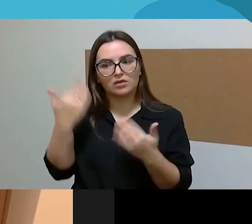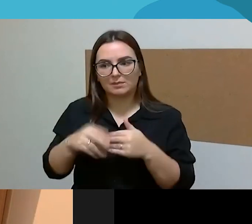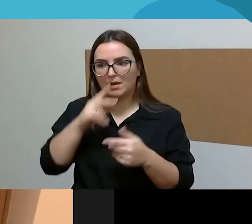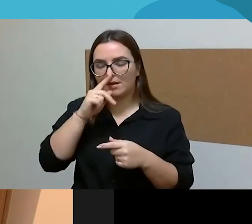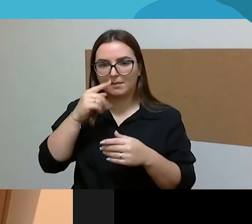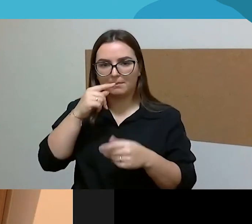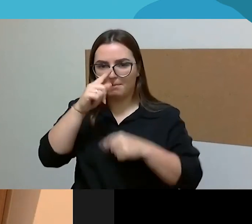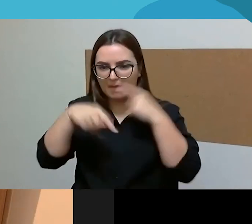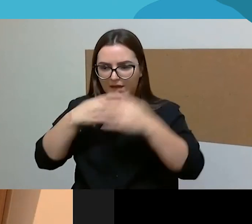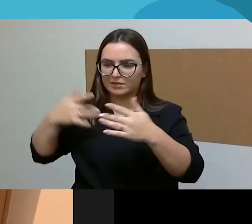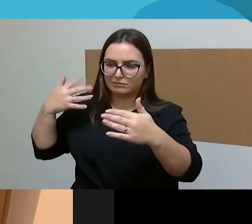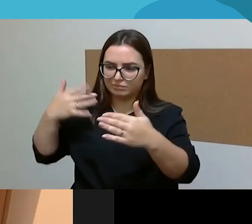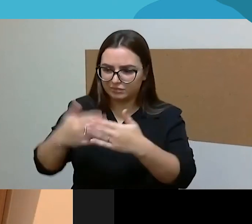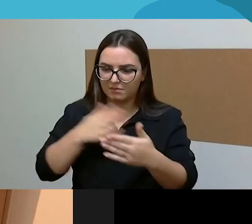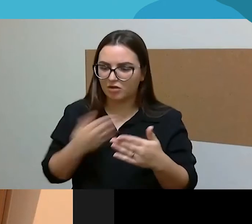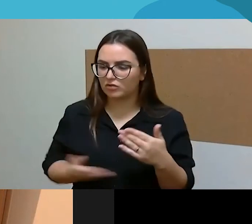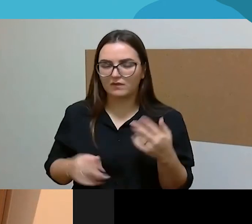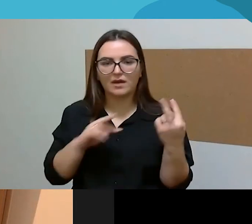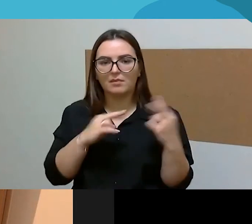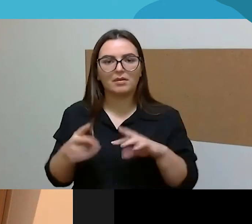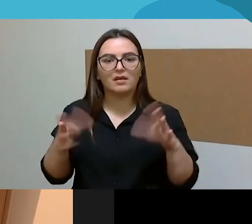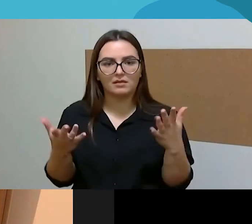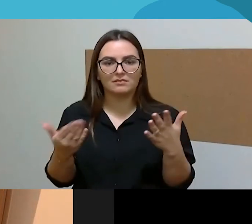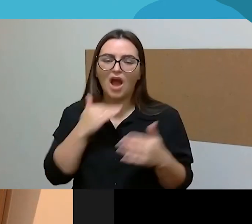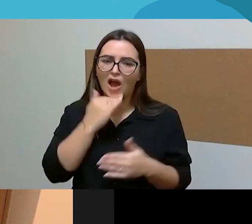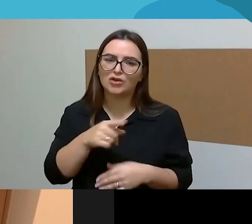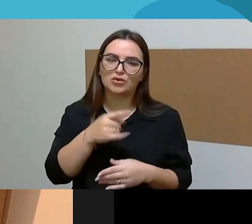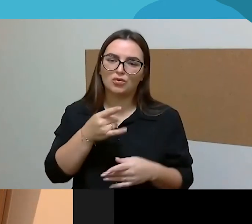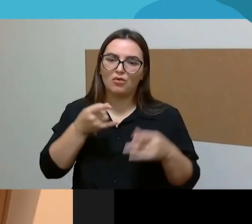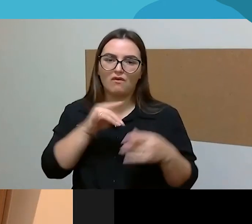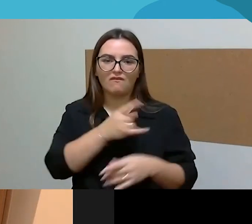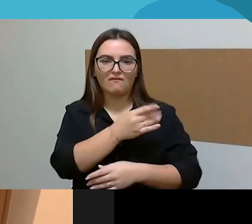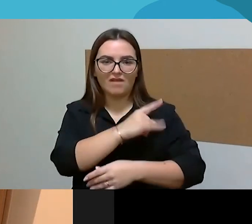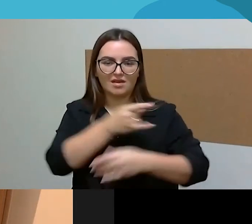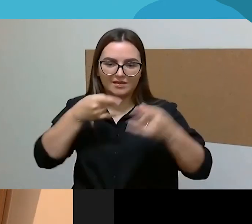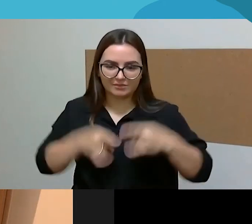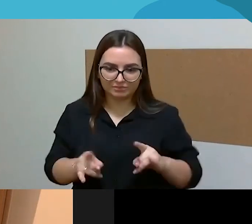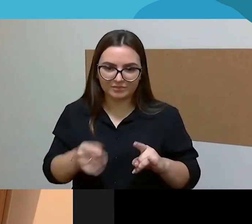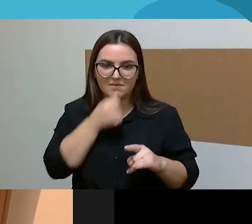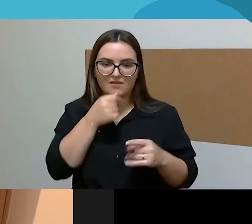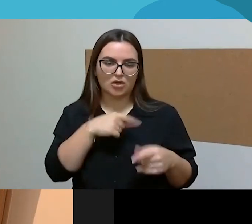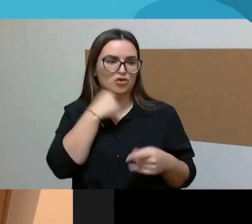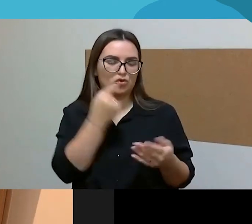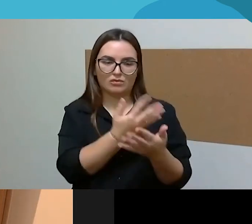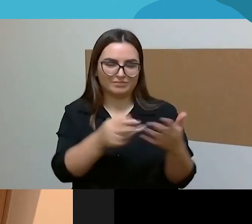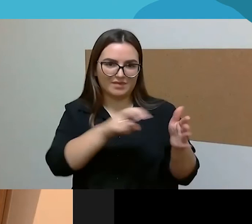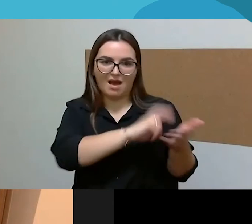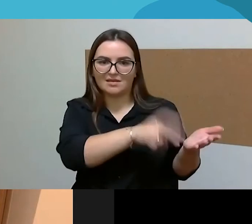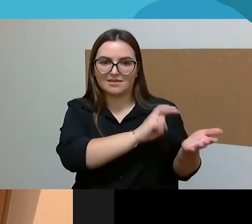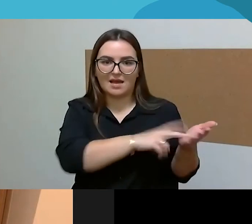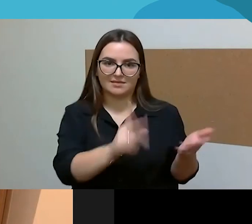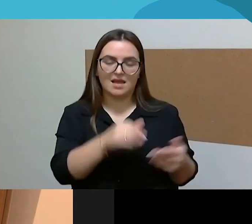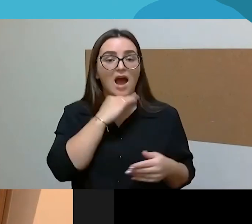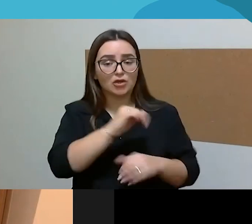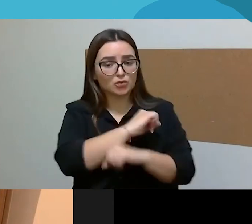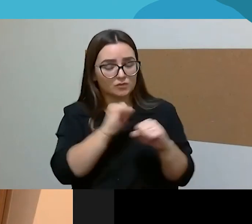taip aš atsisakiau daug ko. Pavyzdžiui, negalėjau atsisakyti kai kurių savo sportinių hobių, bet, nu, dėl to